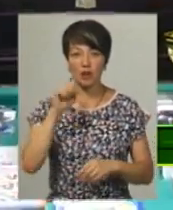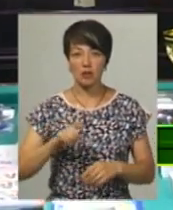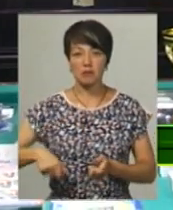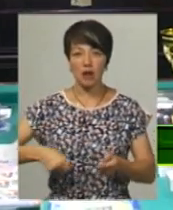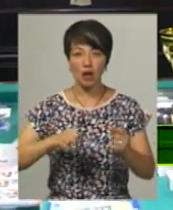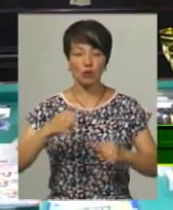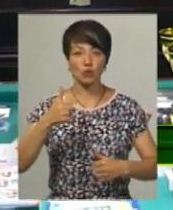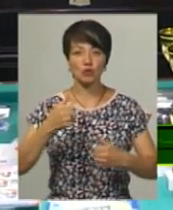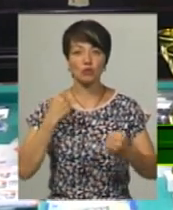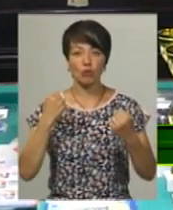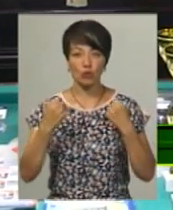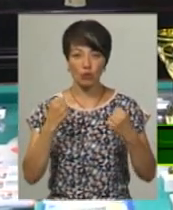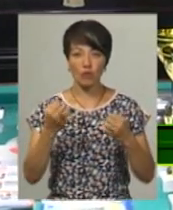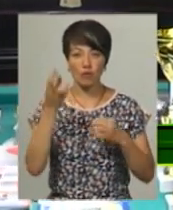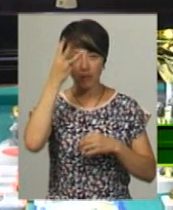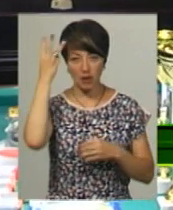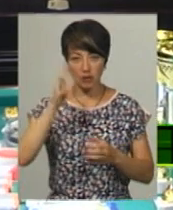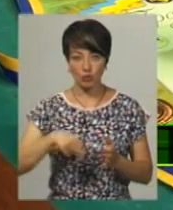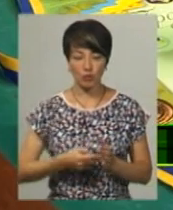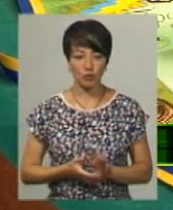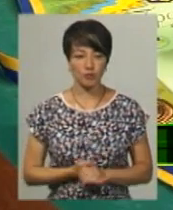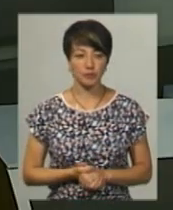більярдного спорту «Вільна піраміда» у Хмельницькому.